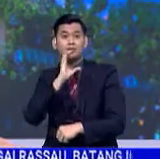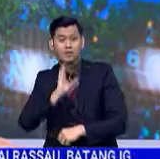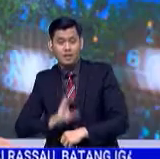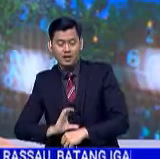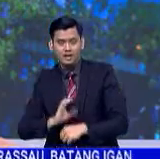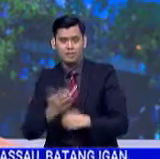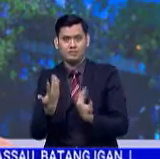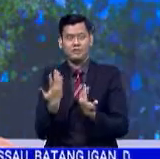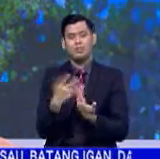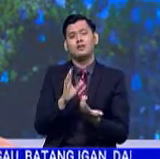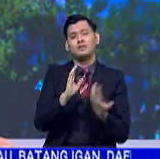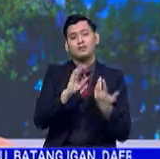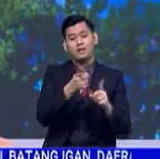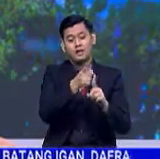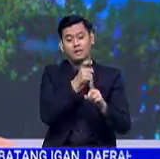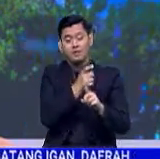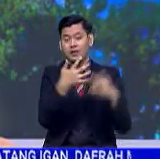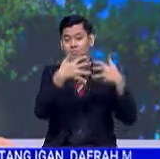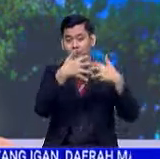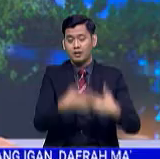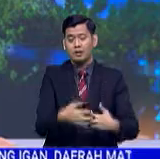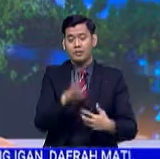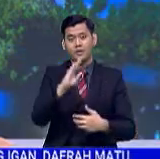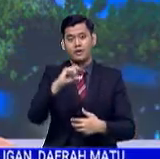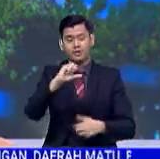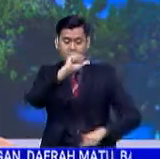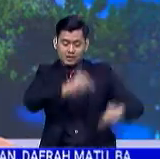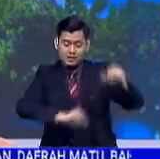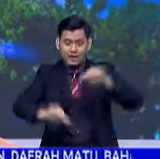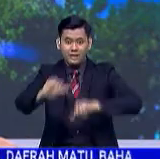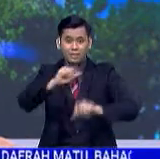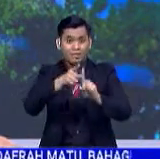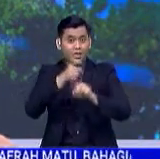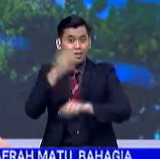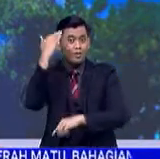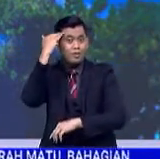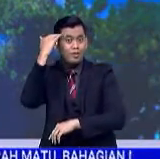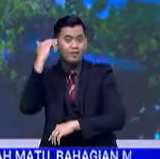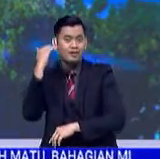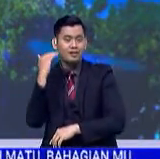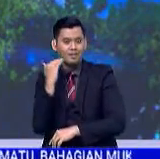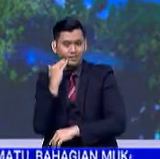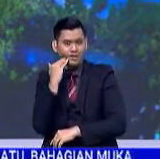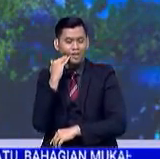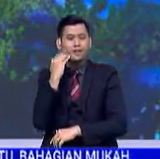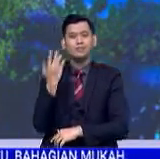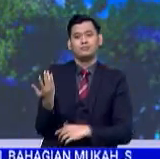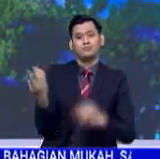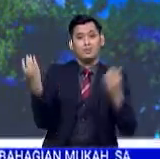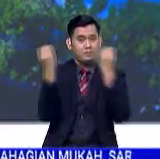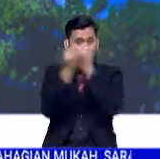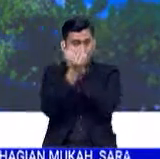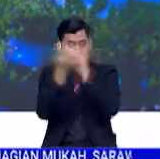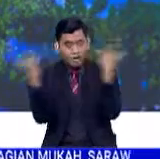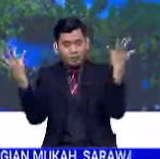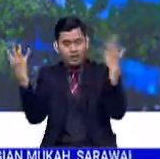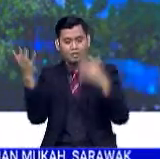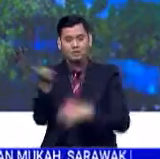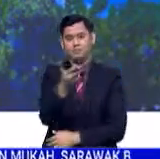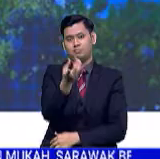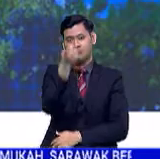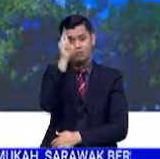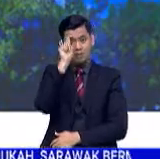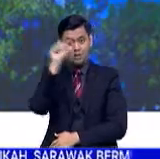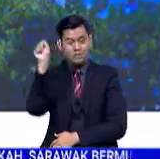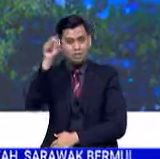oleh pengilang SK Bioscience Co Ltd Korea Selatan. Kenyataan Ketua Pengarah Kesehatan Tan Sri Dr. Nur Hisham